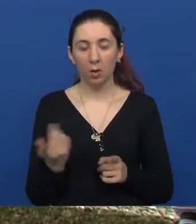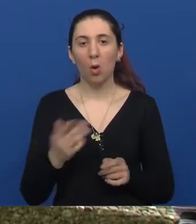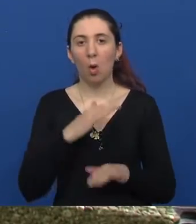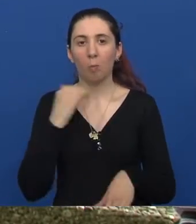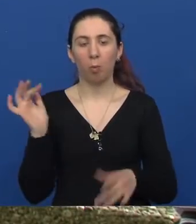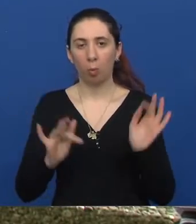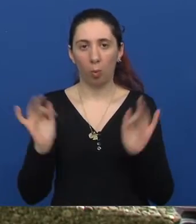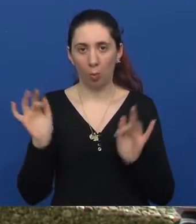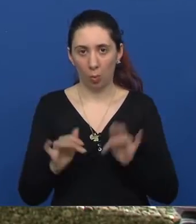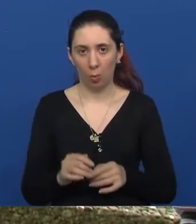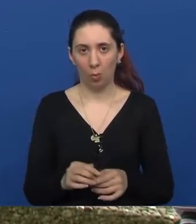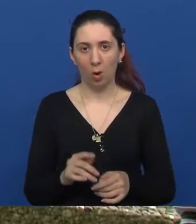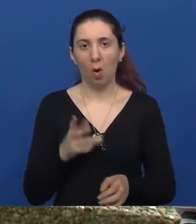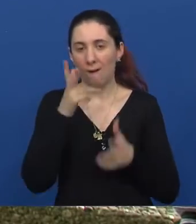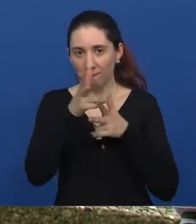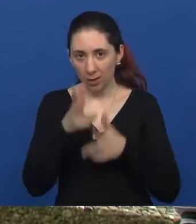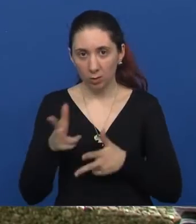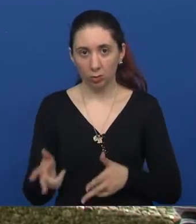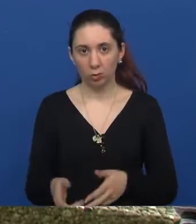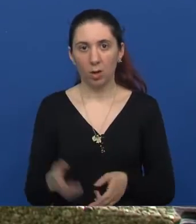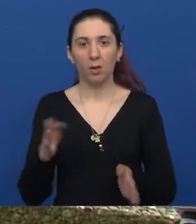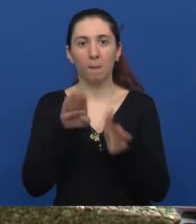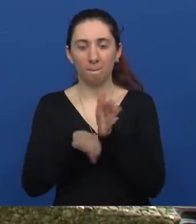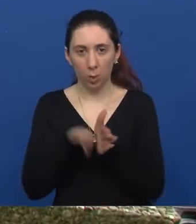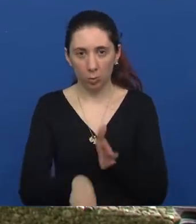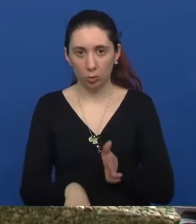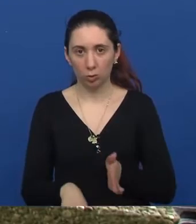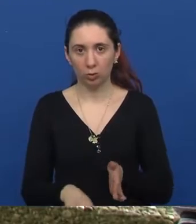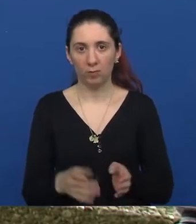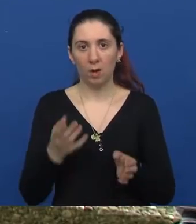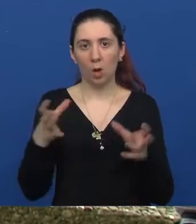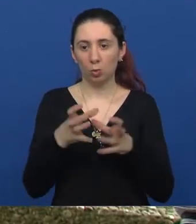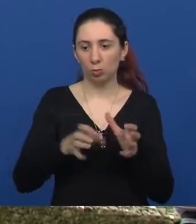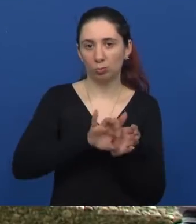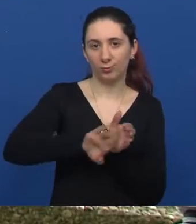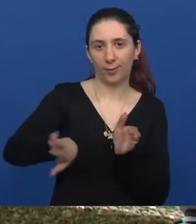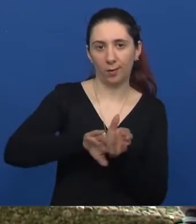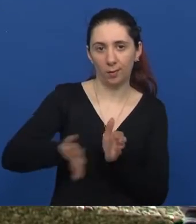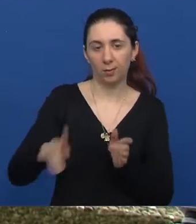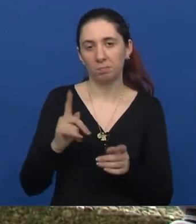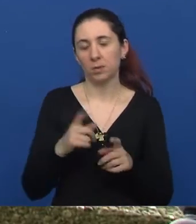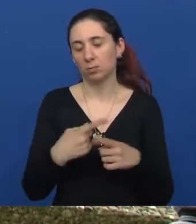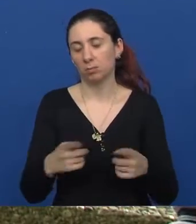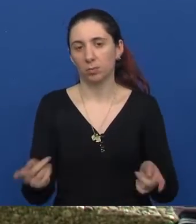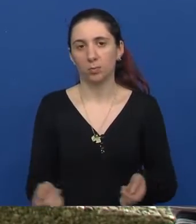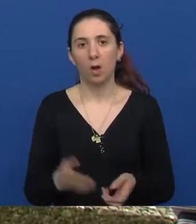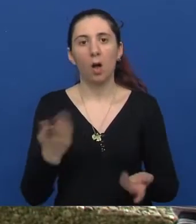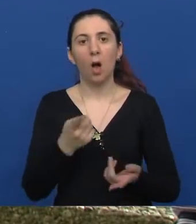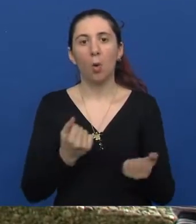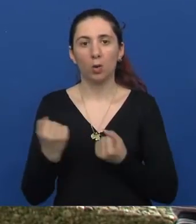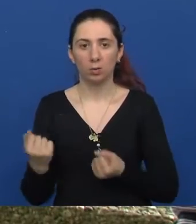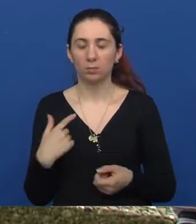zadirkivanje, pa i vrijeđanje, i omalovažavanje, izdvajanje iz društva i sl. Kako su se nosila s tim?